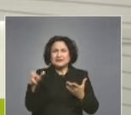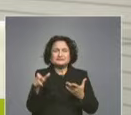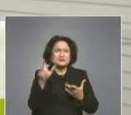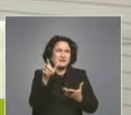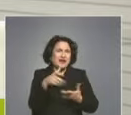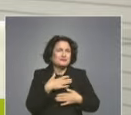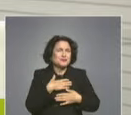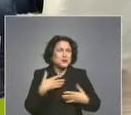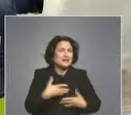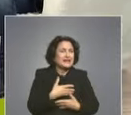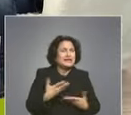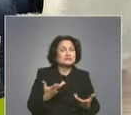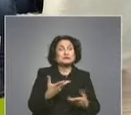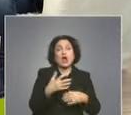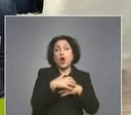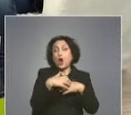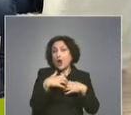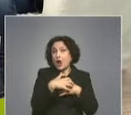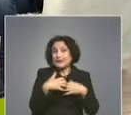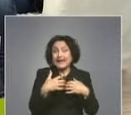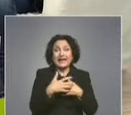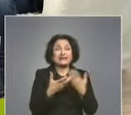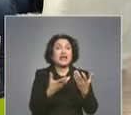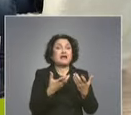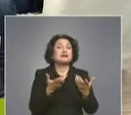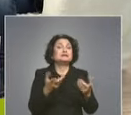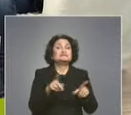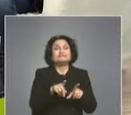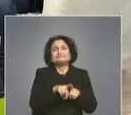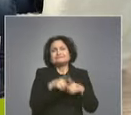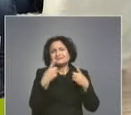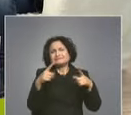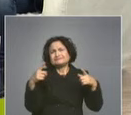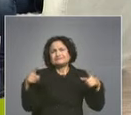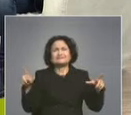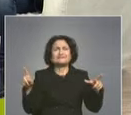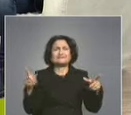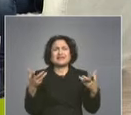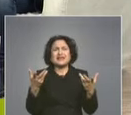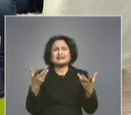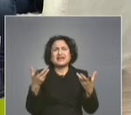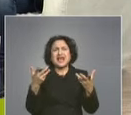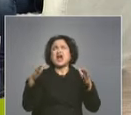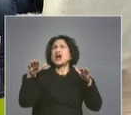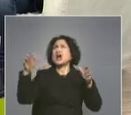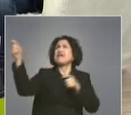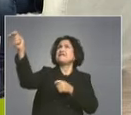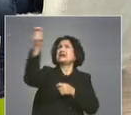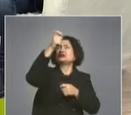котката Цона, котарака Фрунзе, с хвърчила,